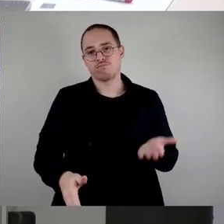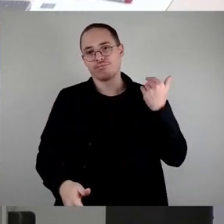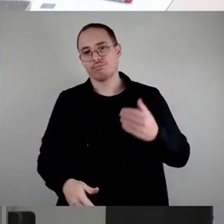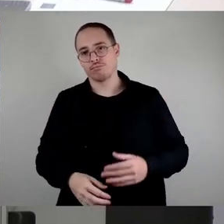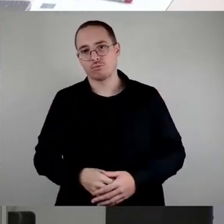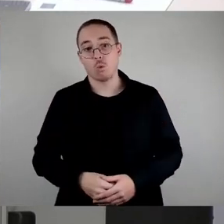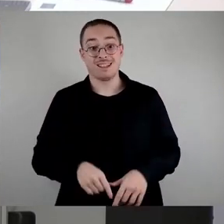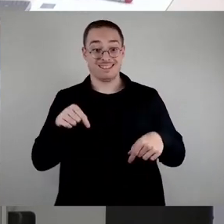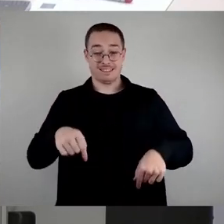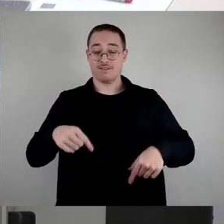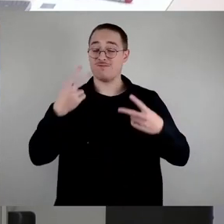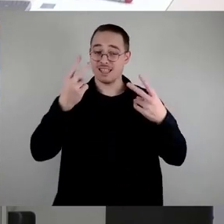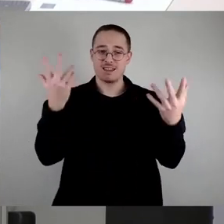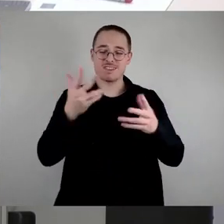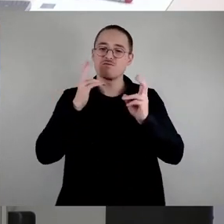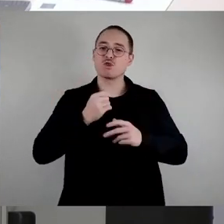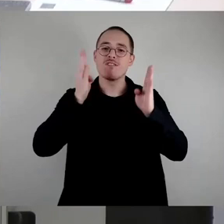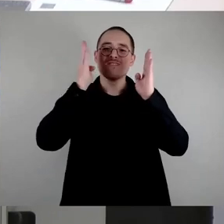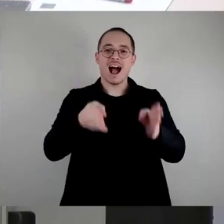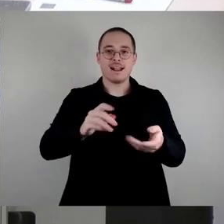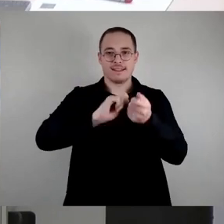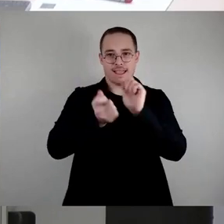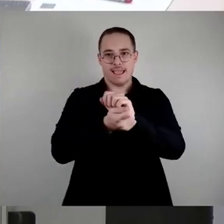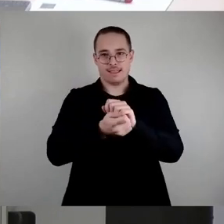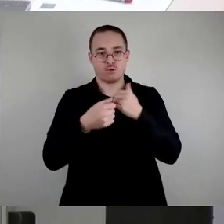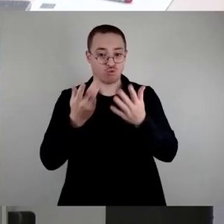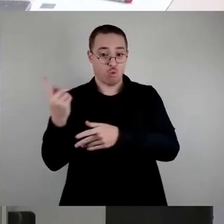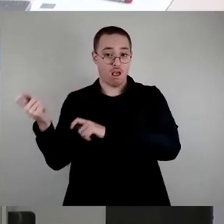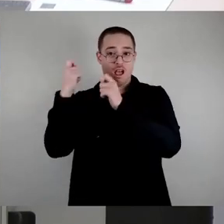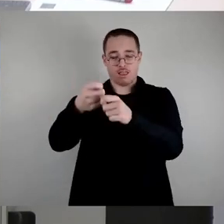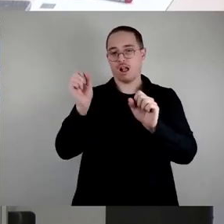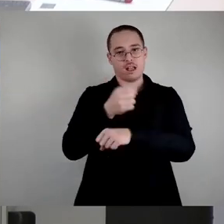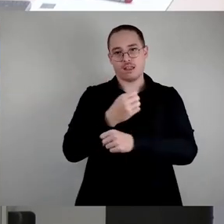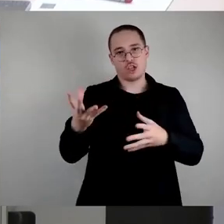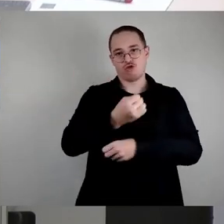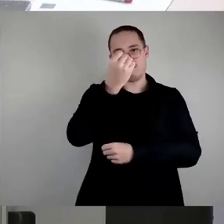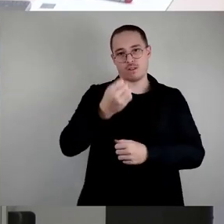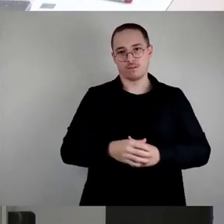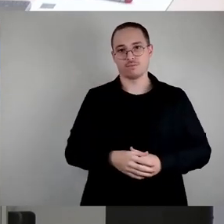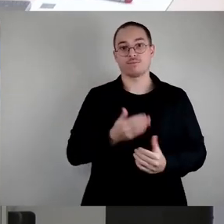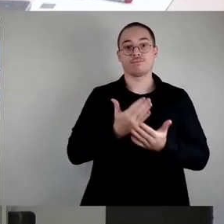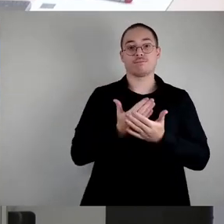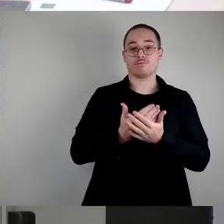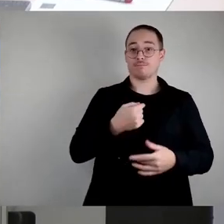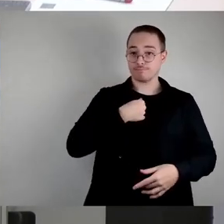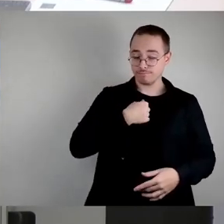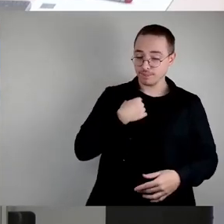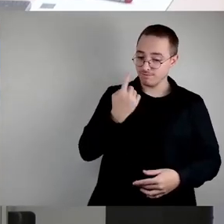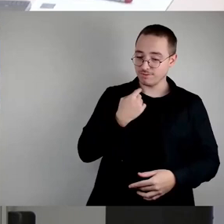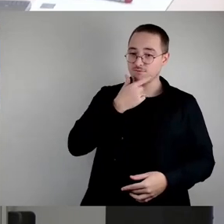Wir lehnen es ab, auf eine unsichere Verpackungssteuer zu setzen und stellen hier den Antrag als